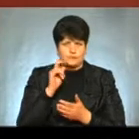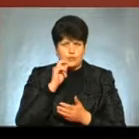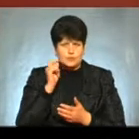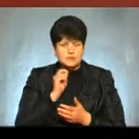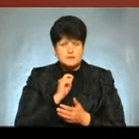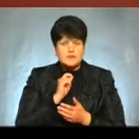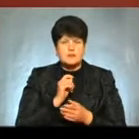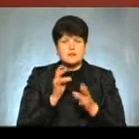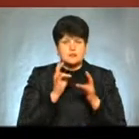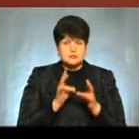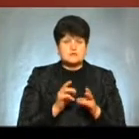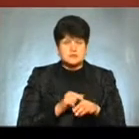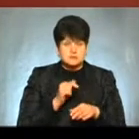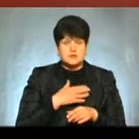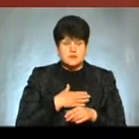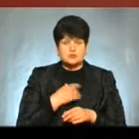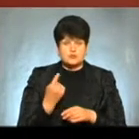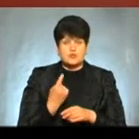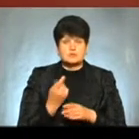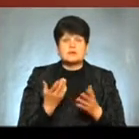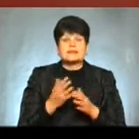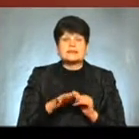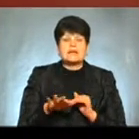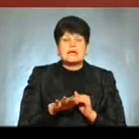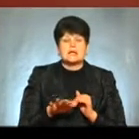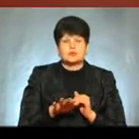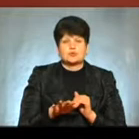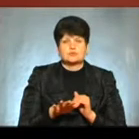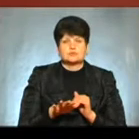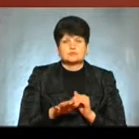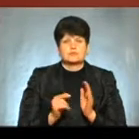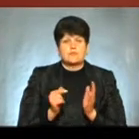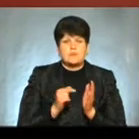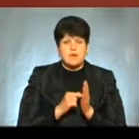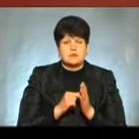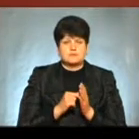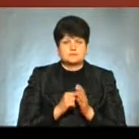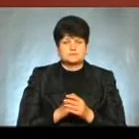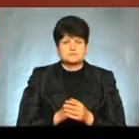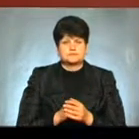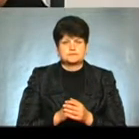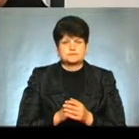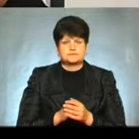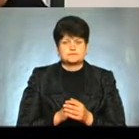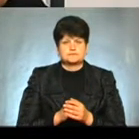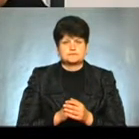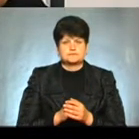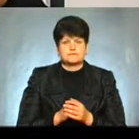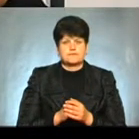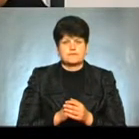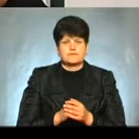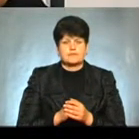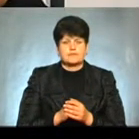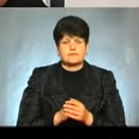все ж катастрофи зачепили і нашу область Скажіть, будь ласка, які території підпали під радіацію? Під